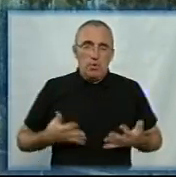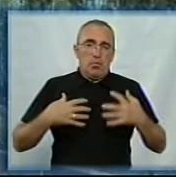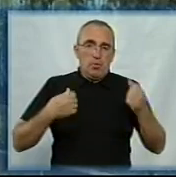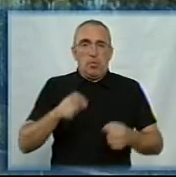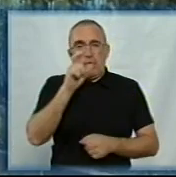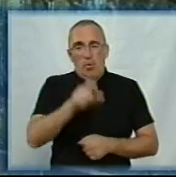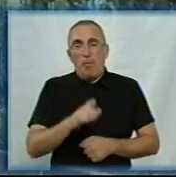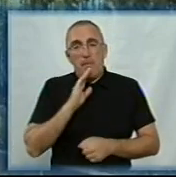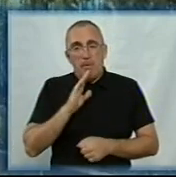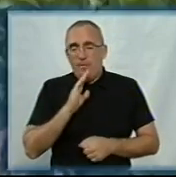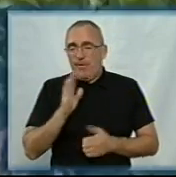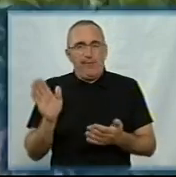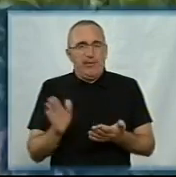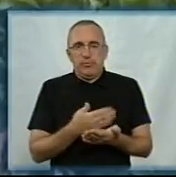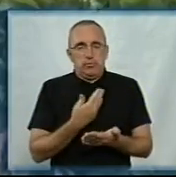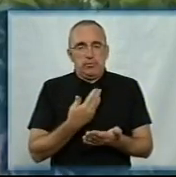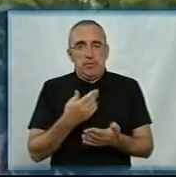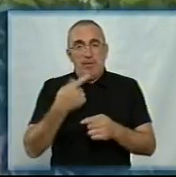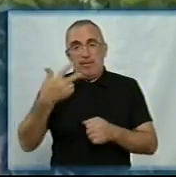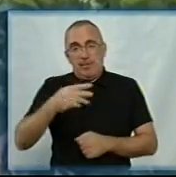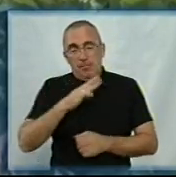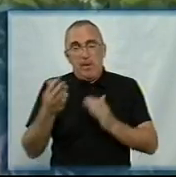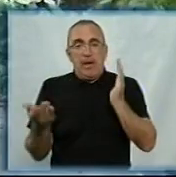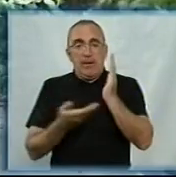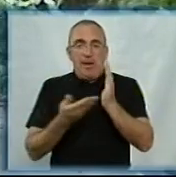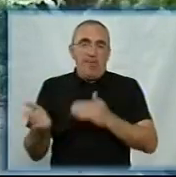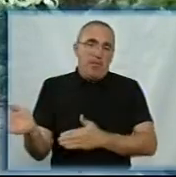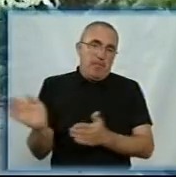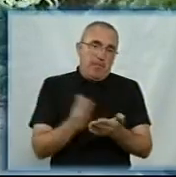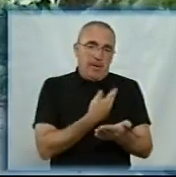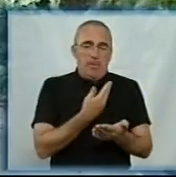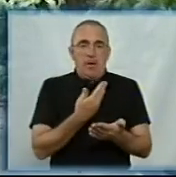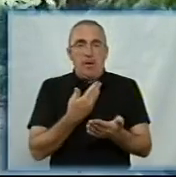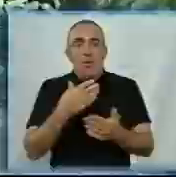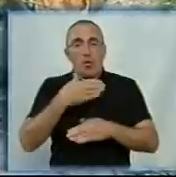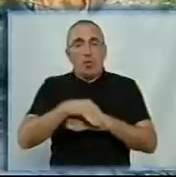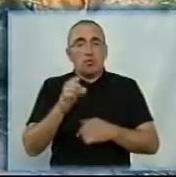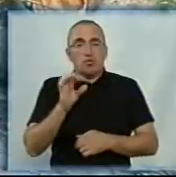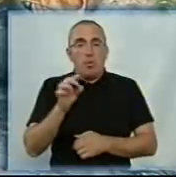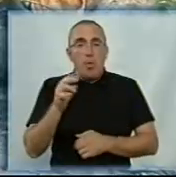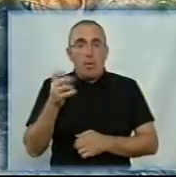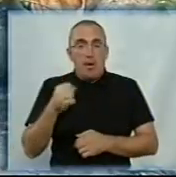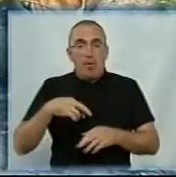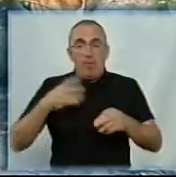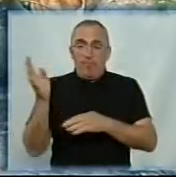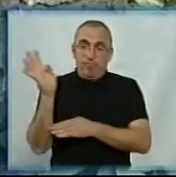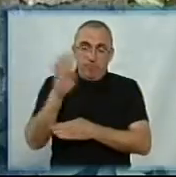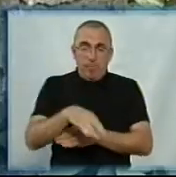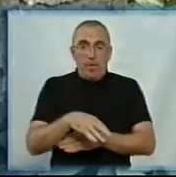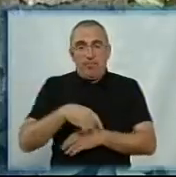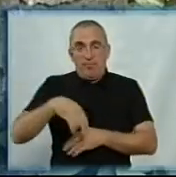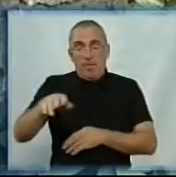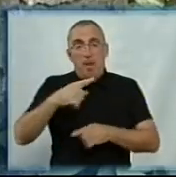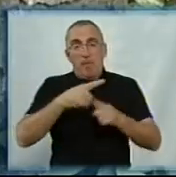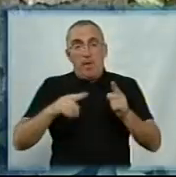громадянки відсутні. За півгодини дерево прибрали з даху. Це вулиця Соборна. Тут дерево впало на тротуар. О пів на четверту тут